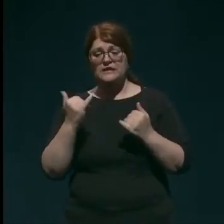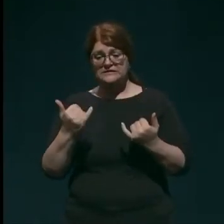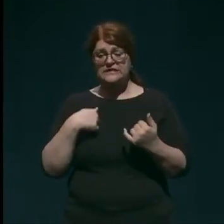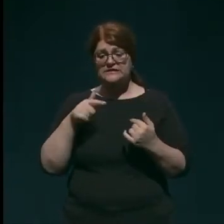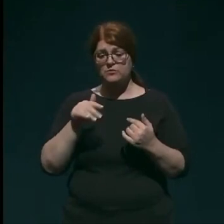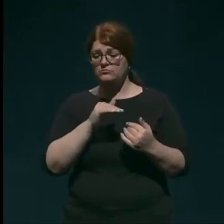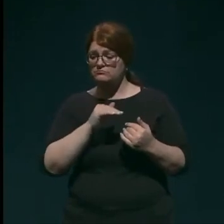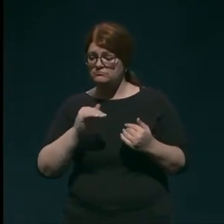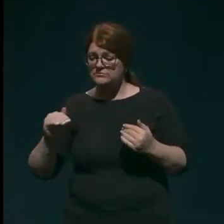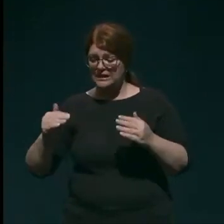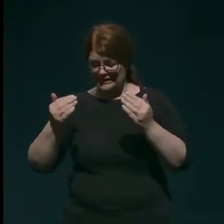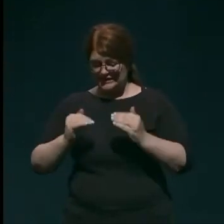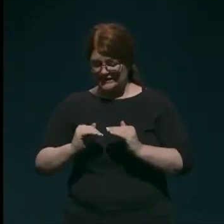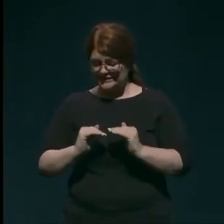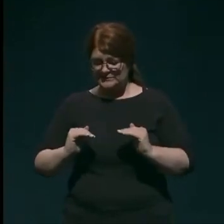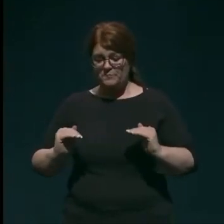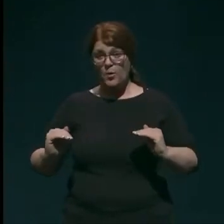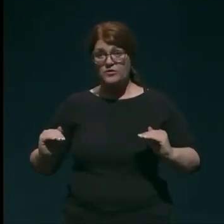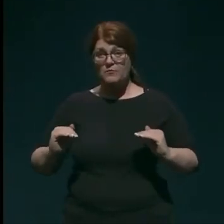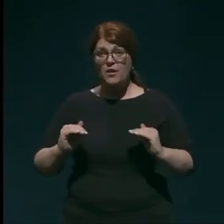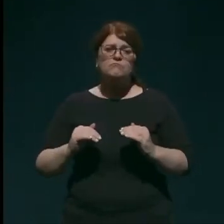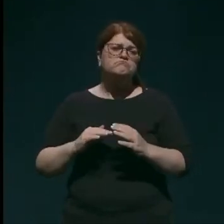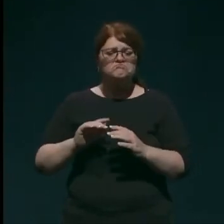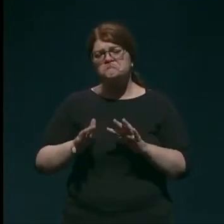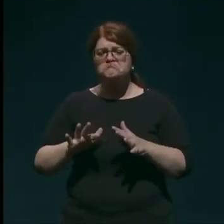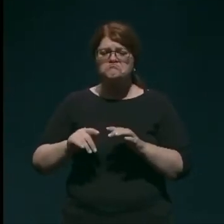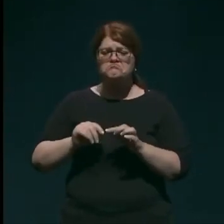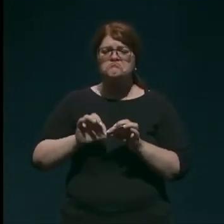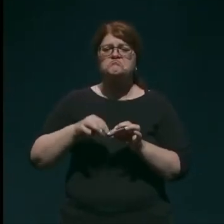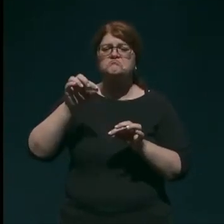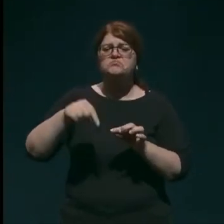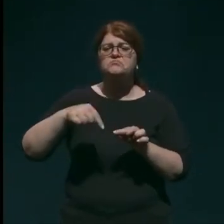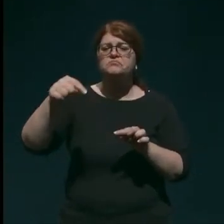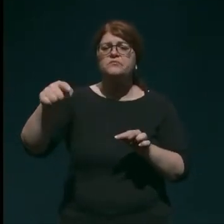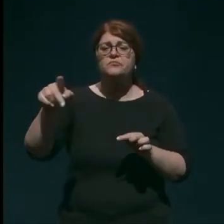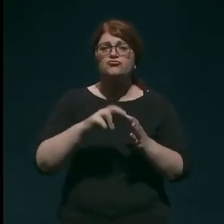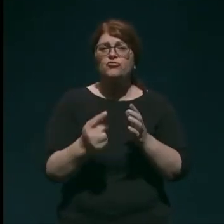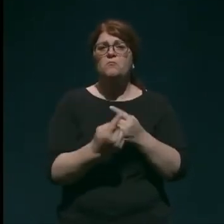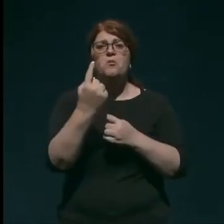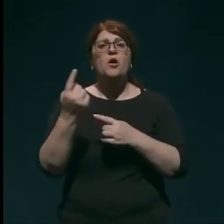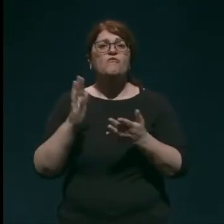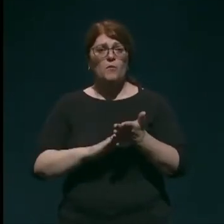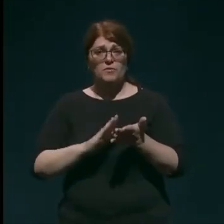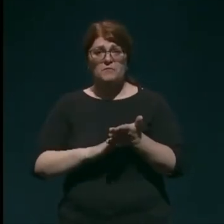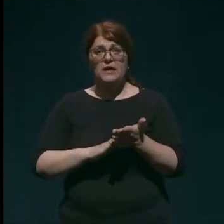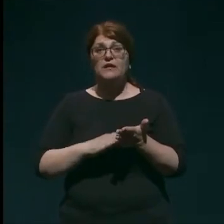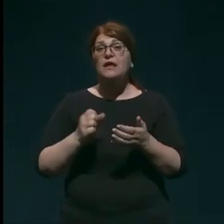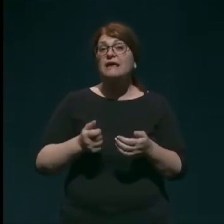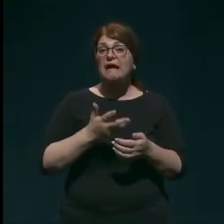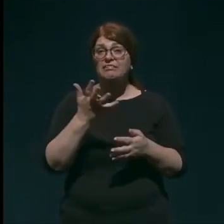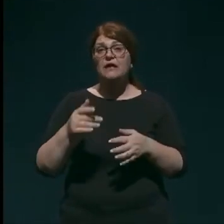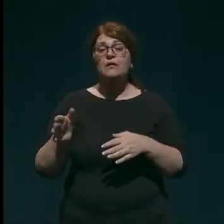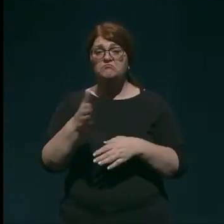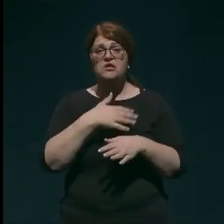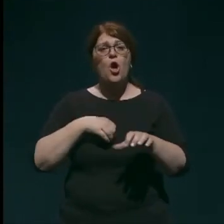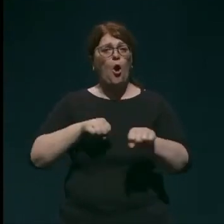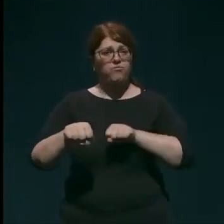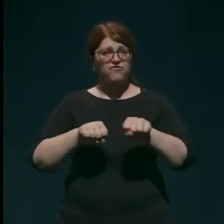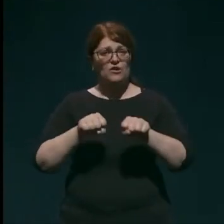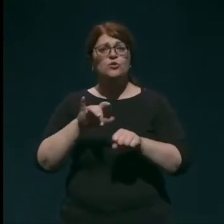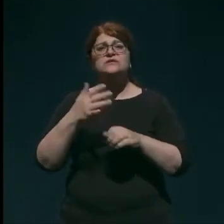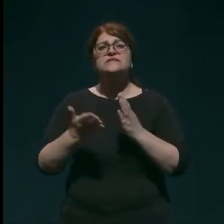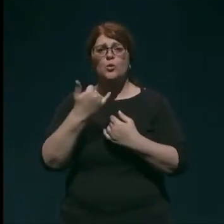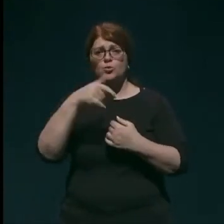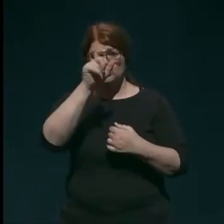spodnjem platoju, vsako toliko se pojavljajo še primiri, katere obvladujemo in za vsakega pač